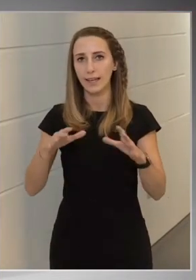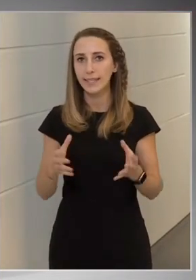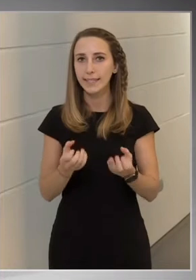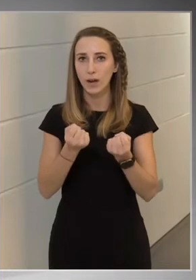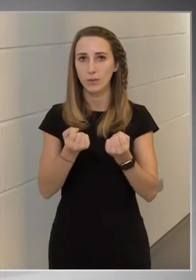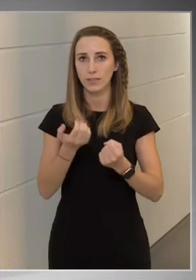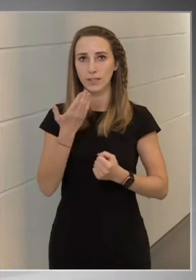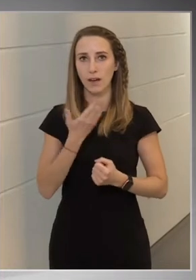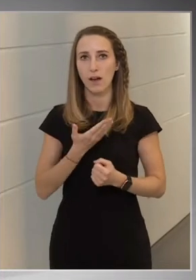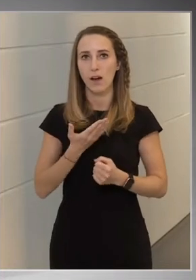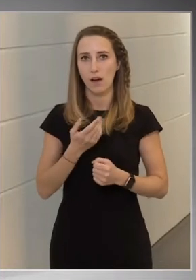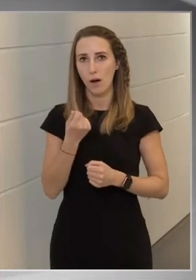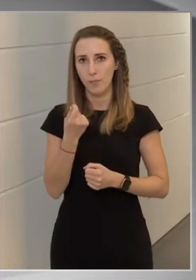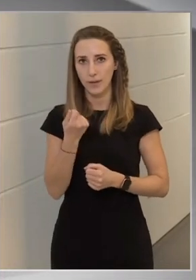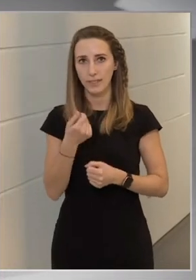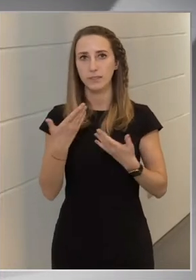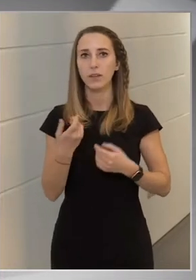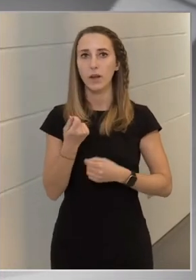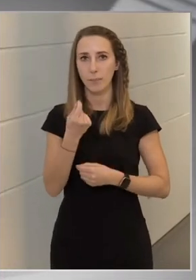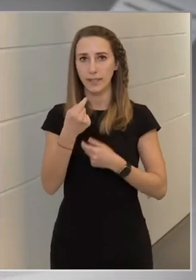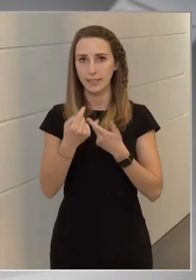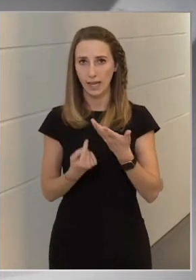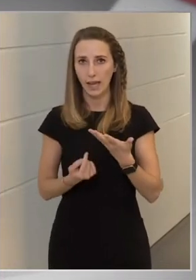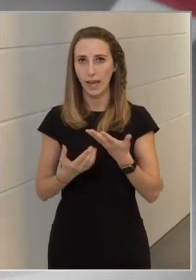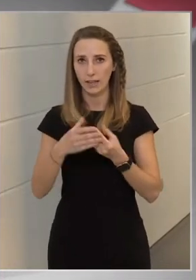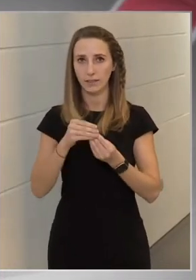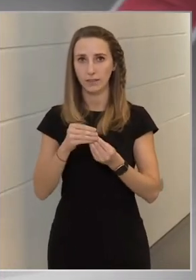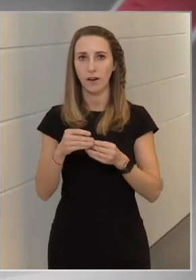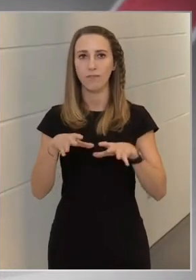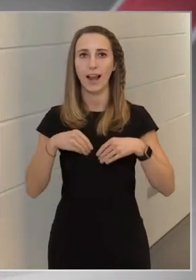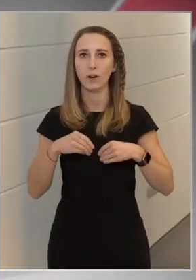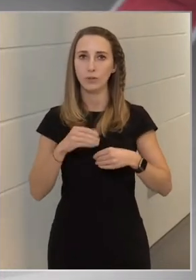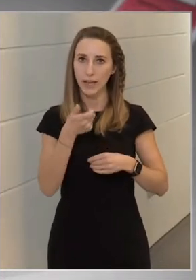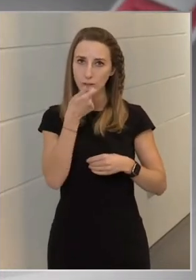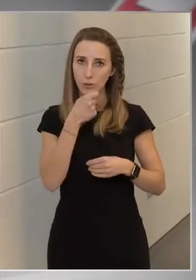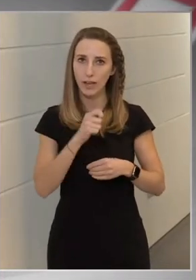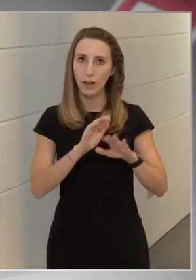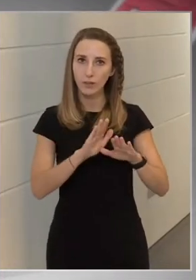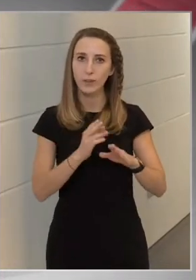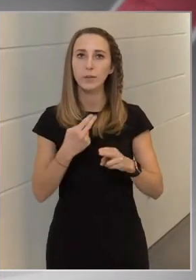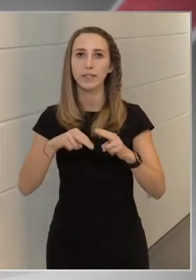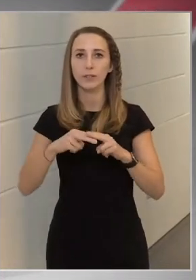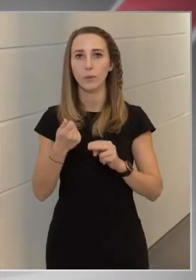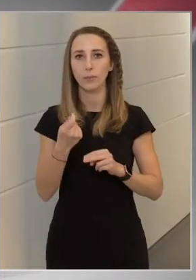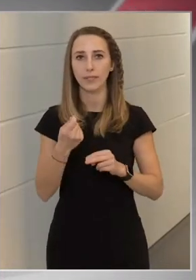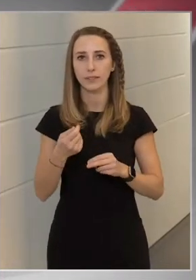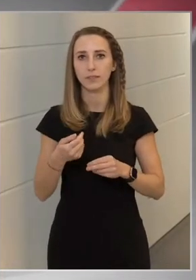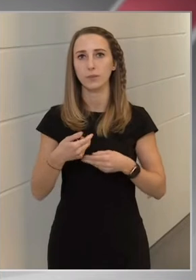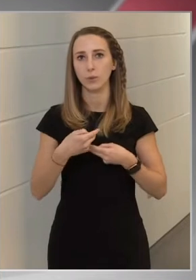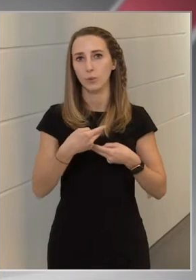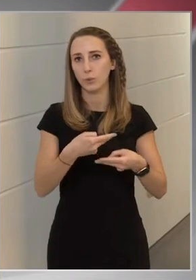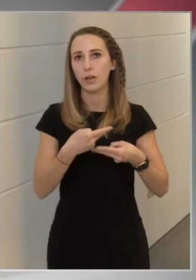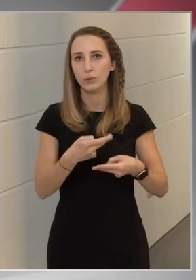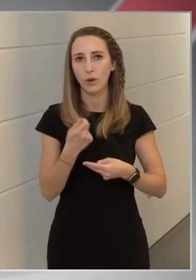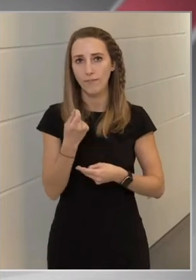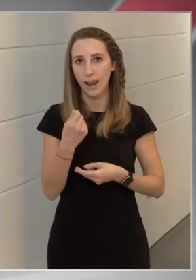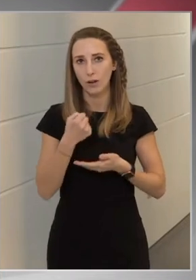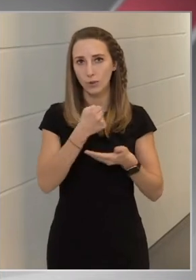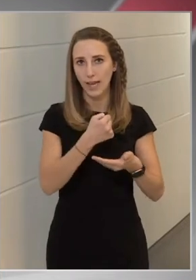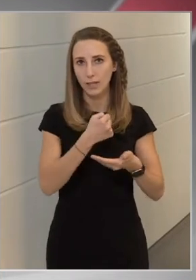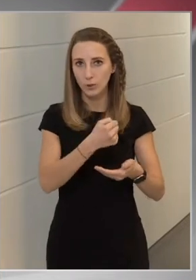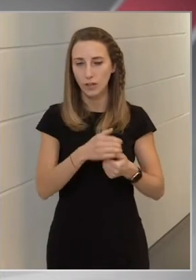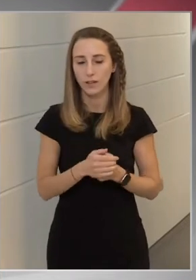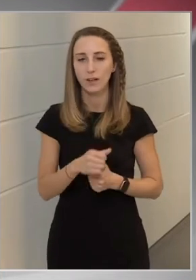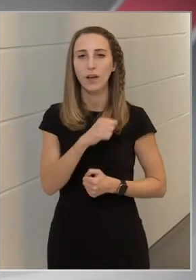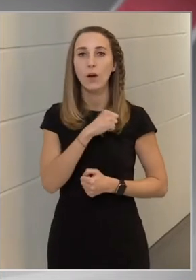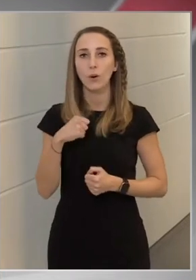hogyha ezt a pénzt, vagy ezeket a pénzeket a vállalkozásoknál hagyjuk, és minél több pénzt juttatunk a vállalkozásoknak. És az